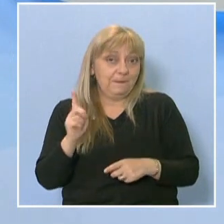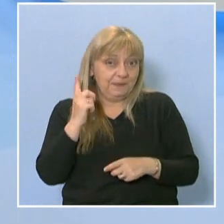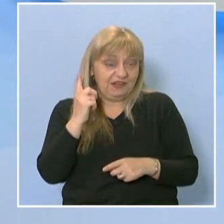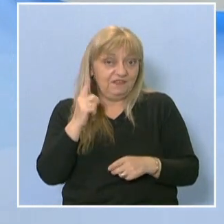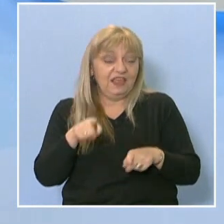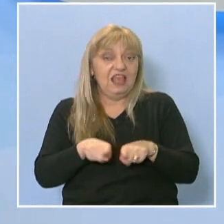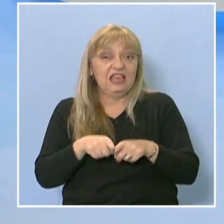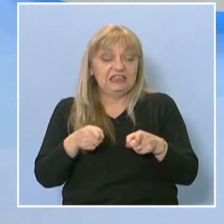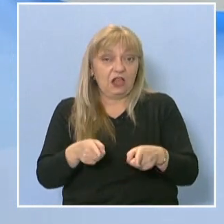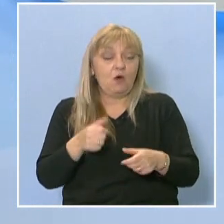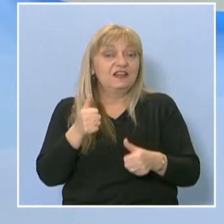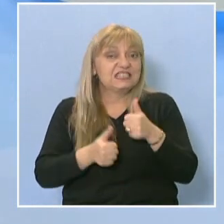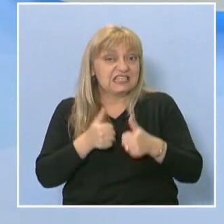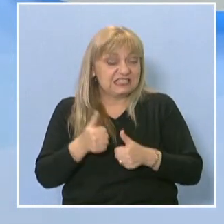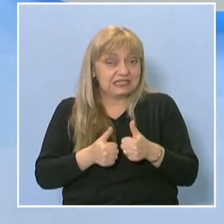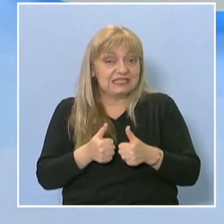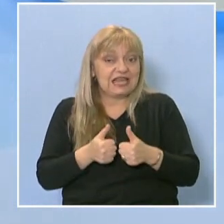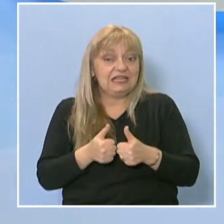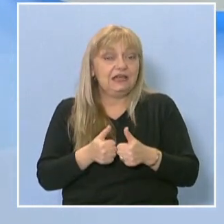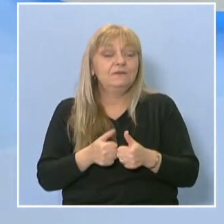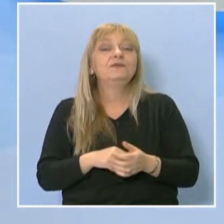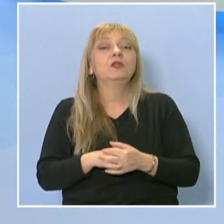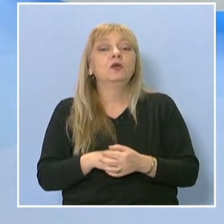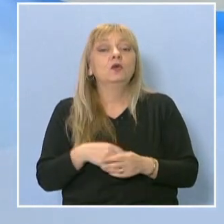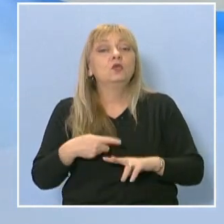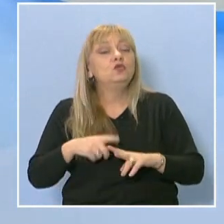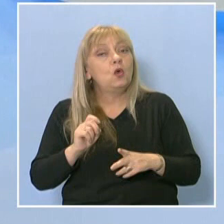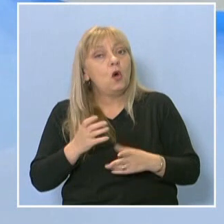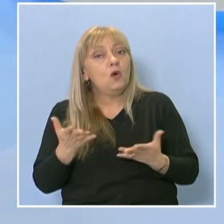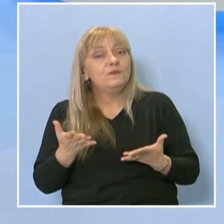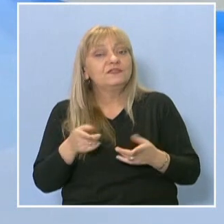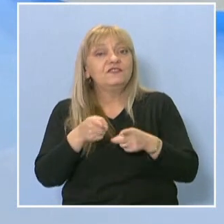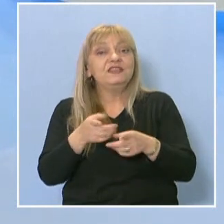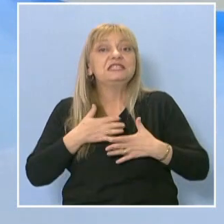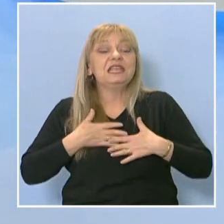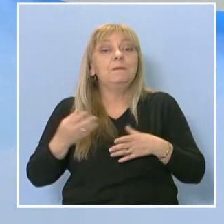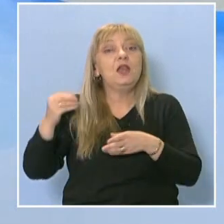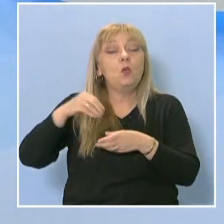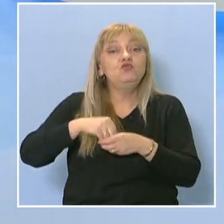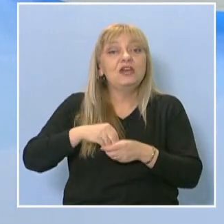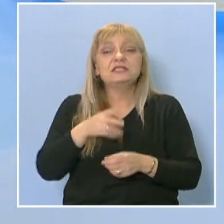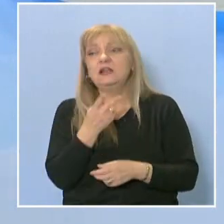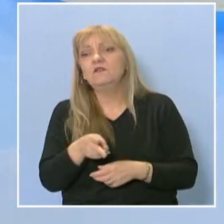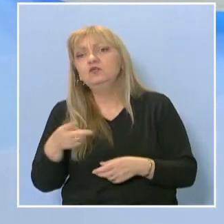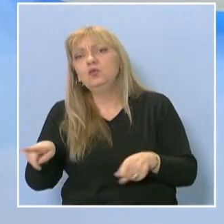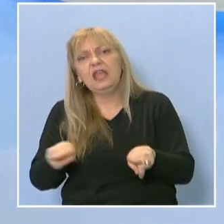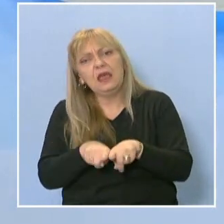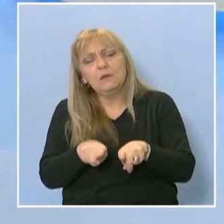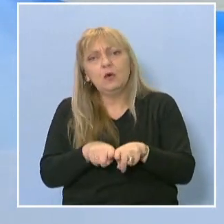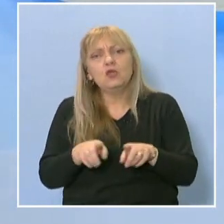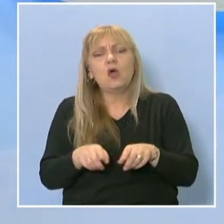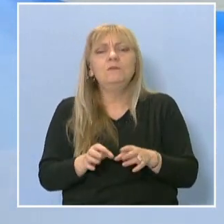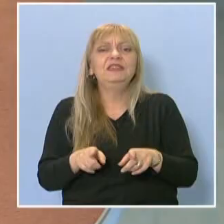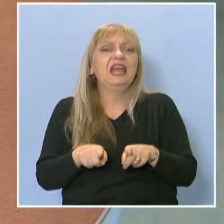състезание, първи такъв конкурс, но вие сте имали участие и в други подобни, пак на